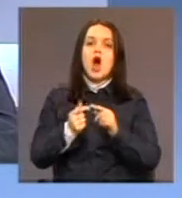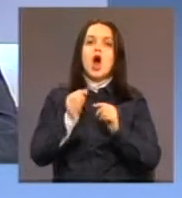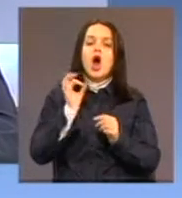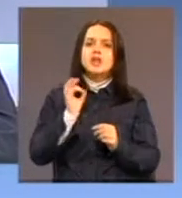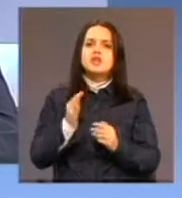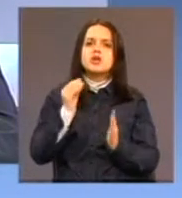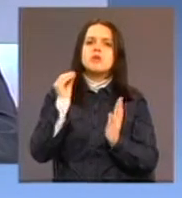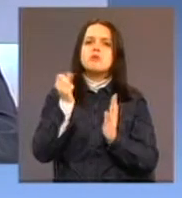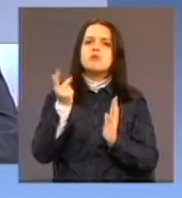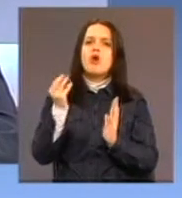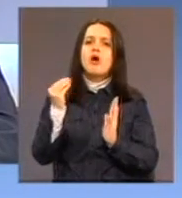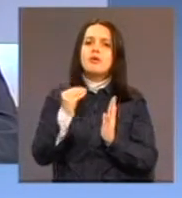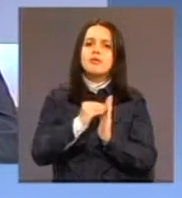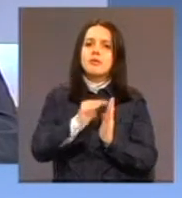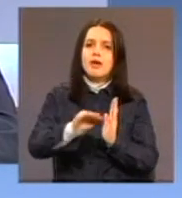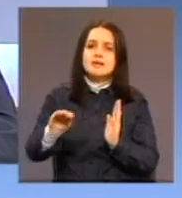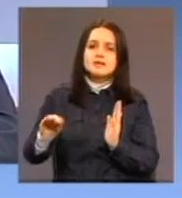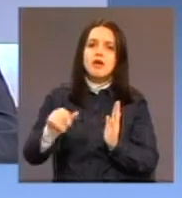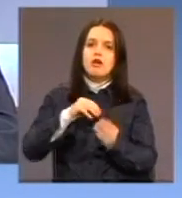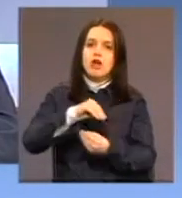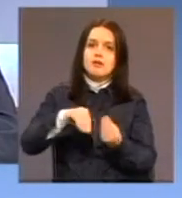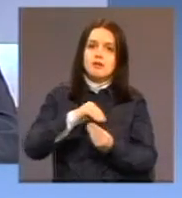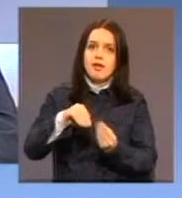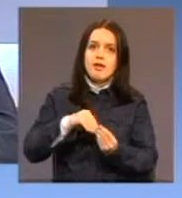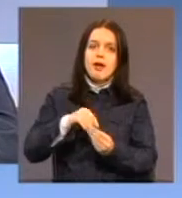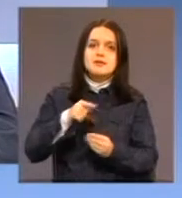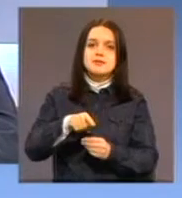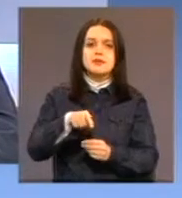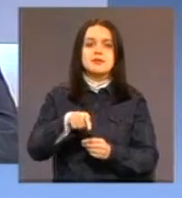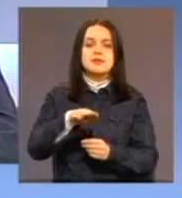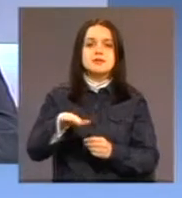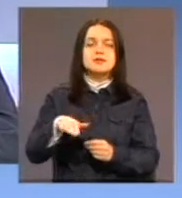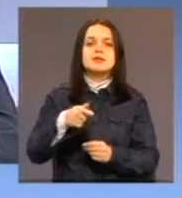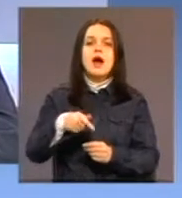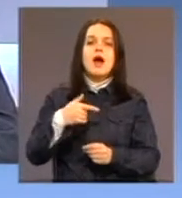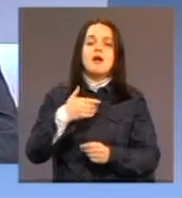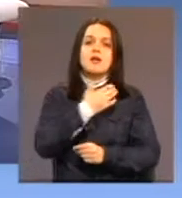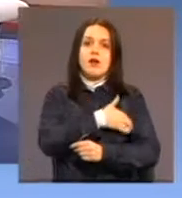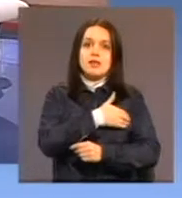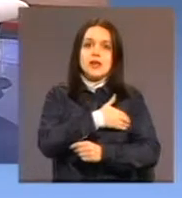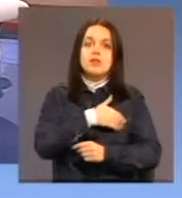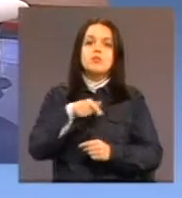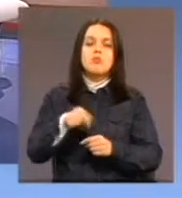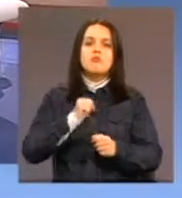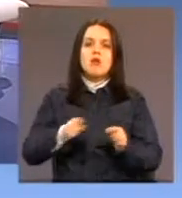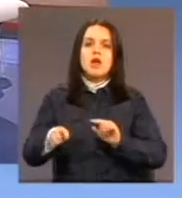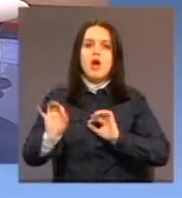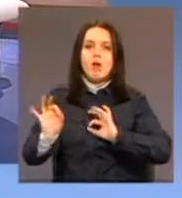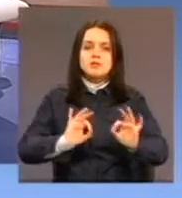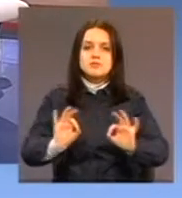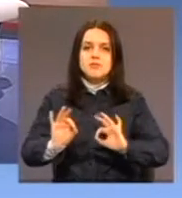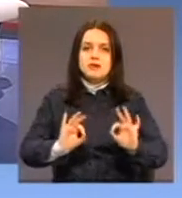roditelja te djece sa posljednim potrebama mora na neki način obezbijediti i to je obaveza